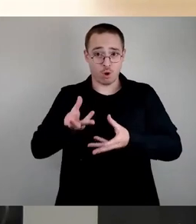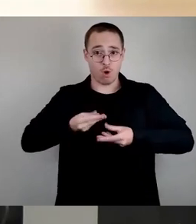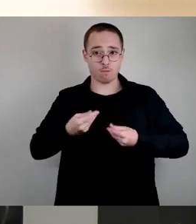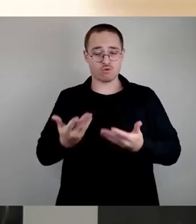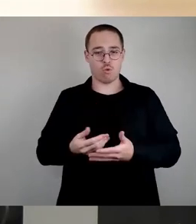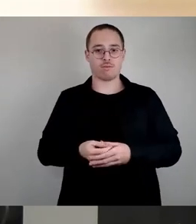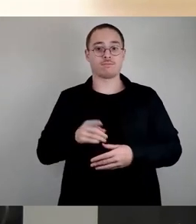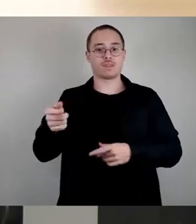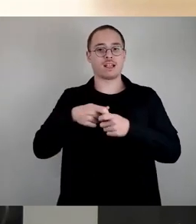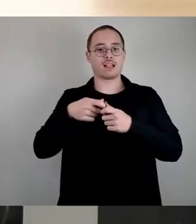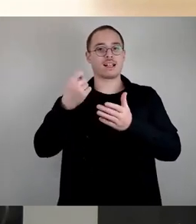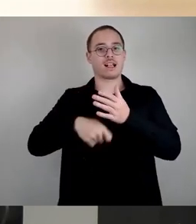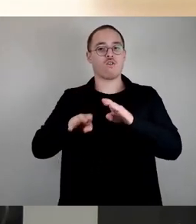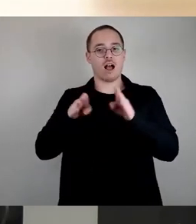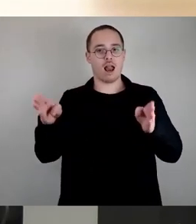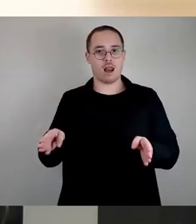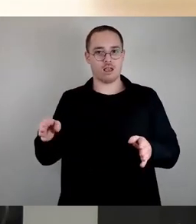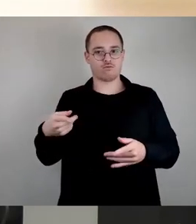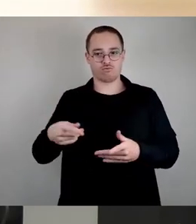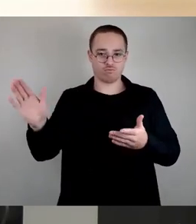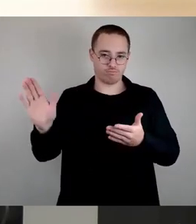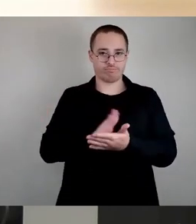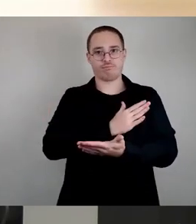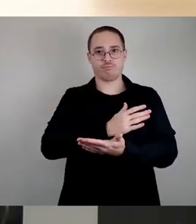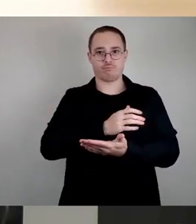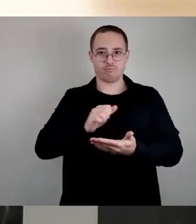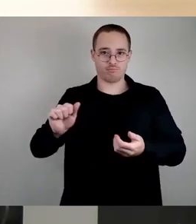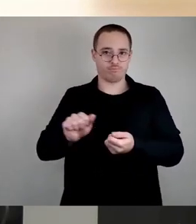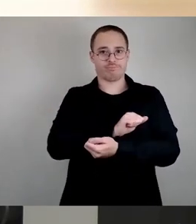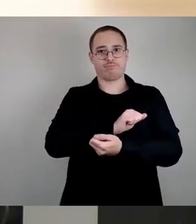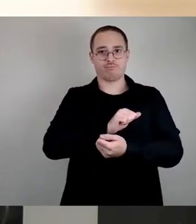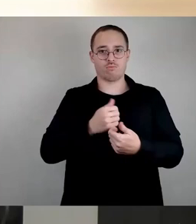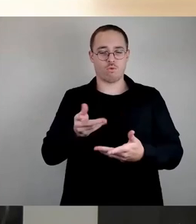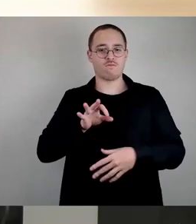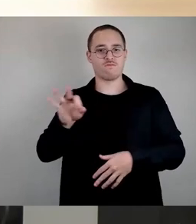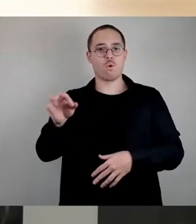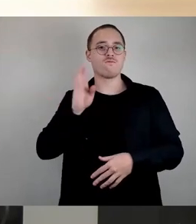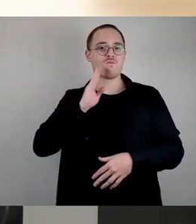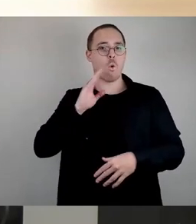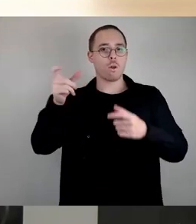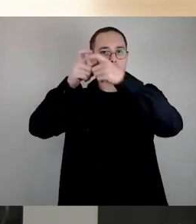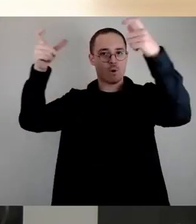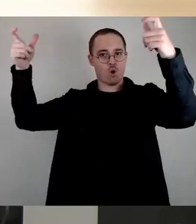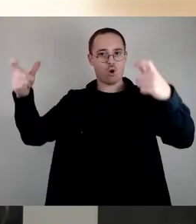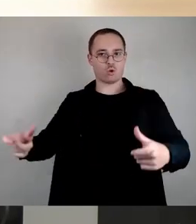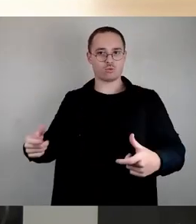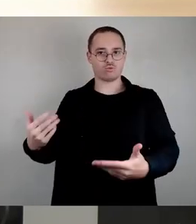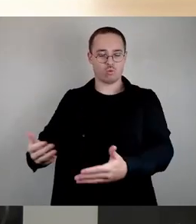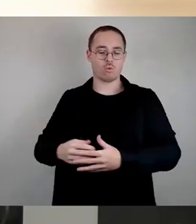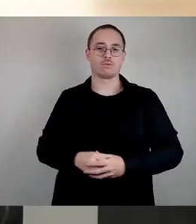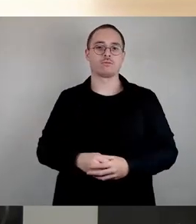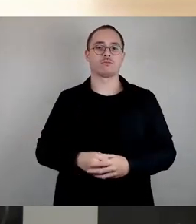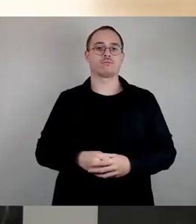Der sanierte Kindergarten hat ein wunderbar schattenspendenden Baumbestand, weil die Bäume nun die richtige Höhe haben für die Kinder. Wir haben einen